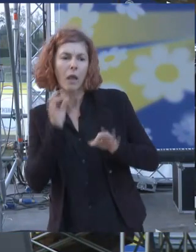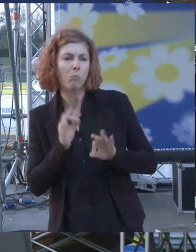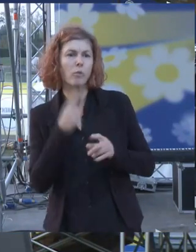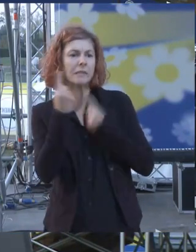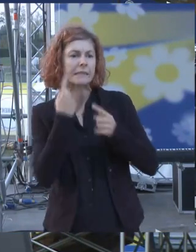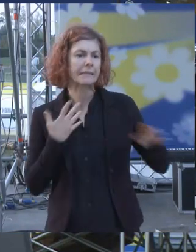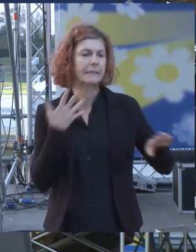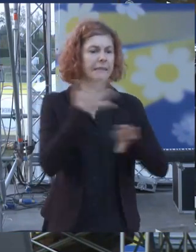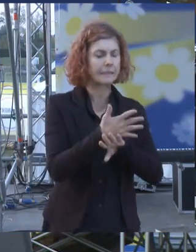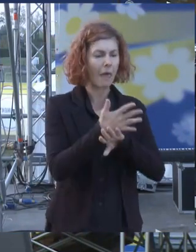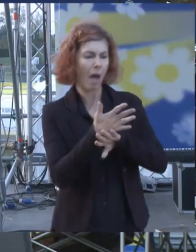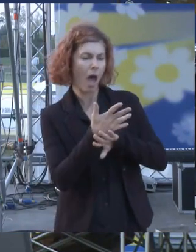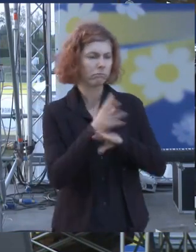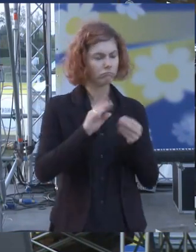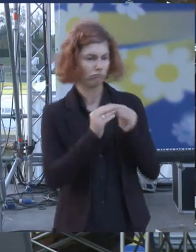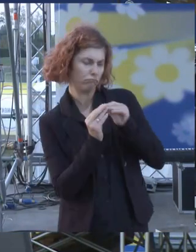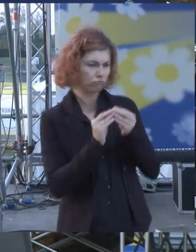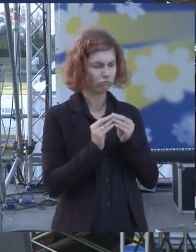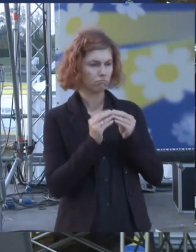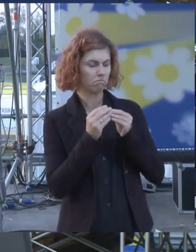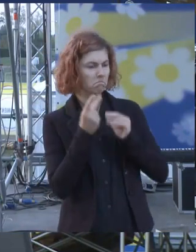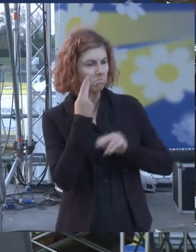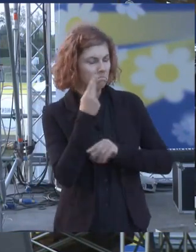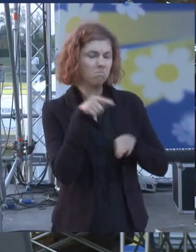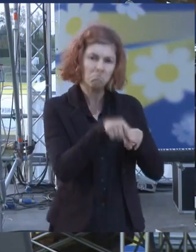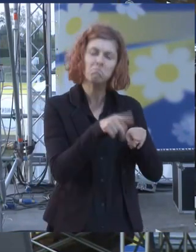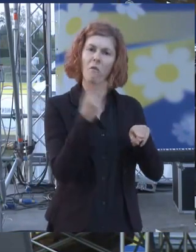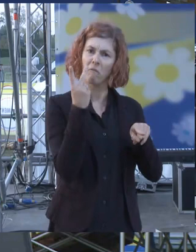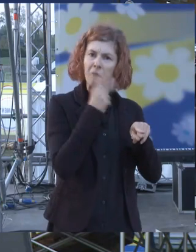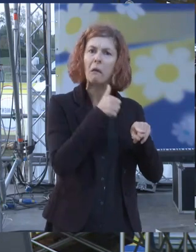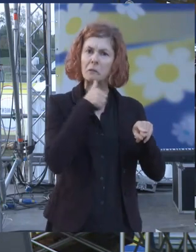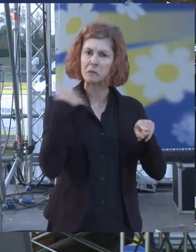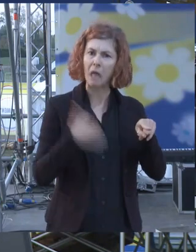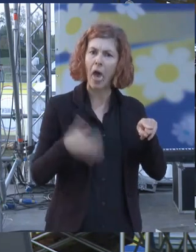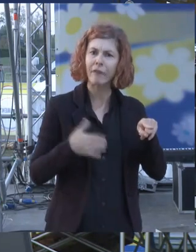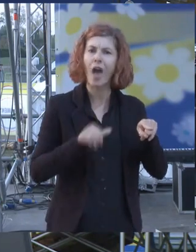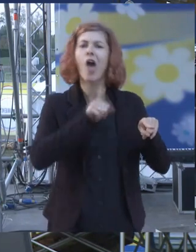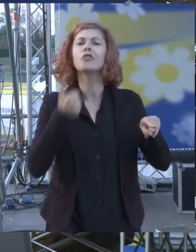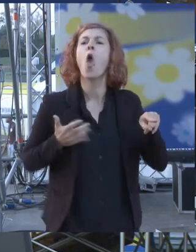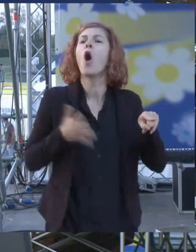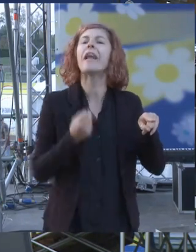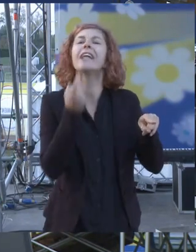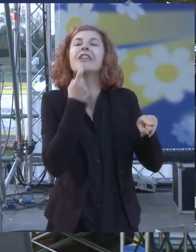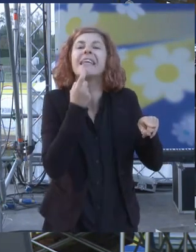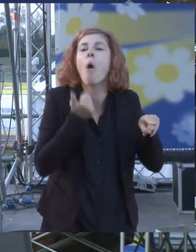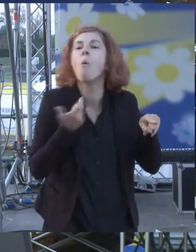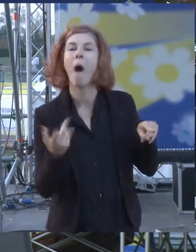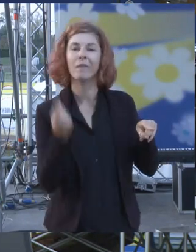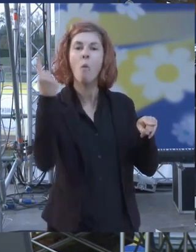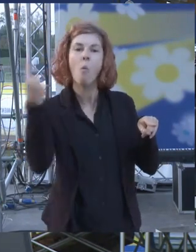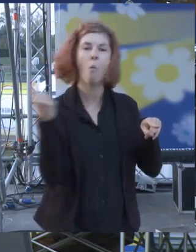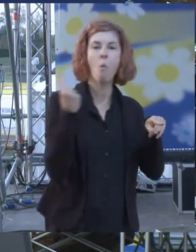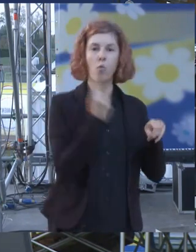molto bello fatto bene e utile solo uno ne avete sentito parlare?